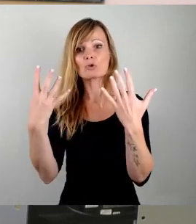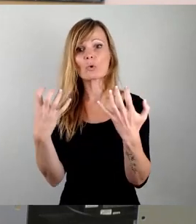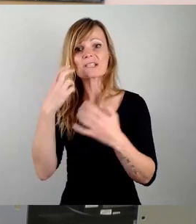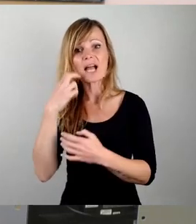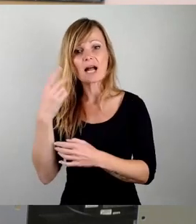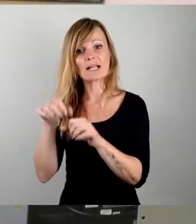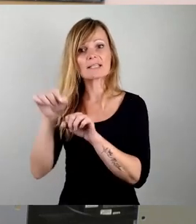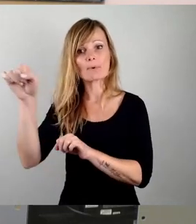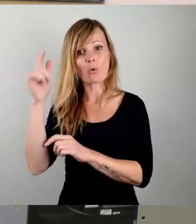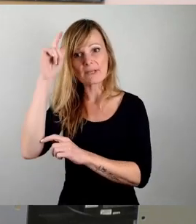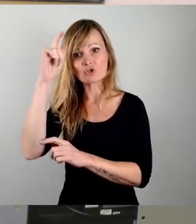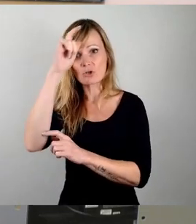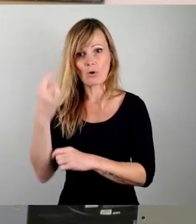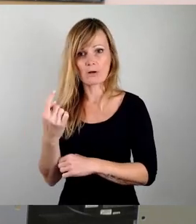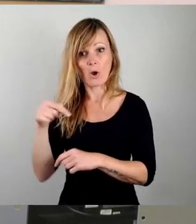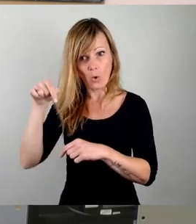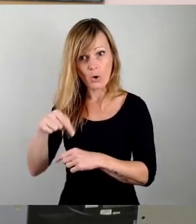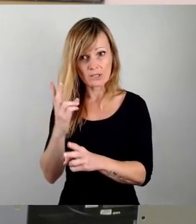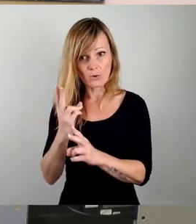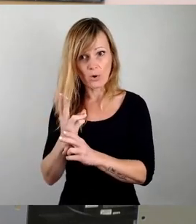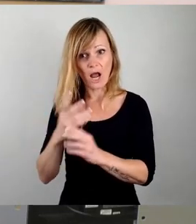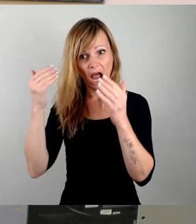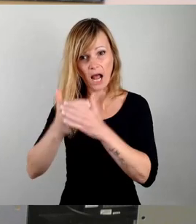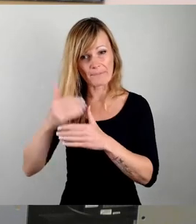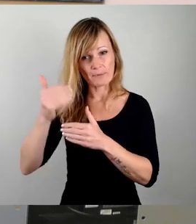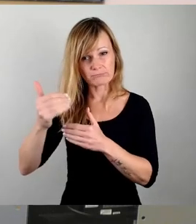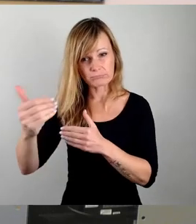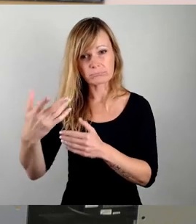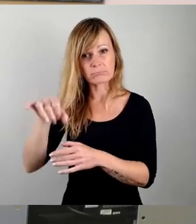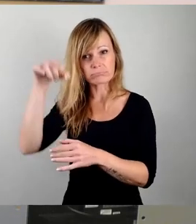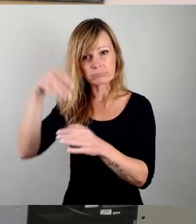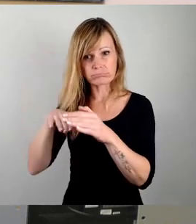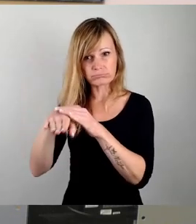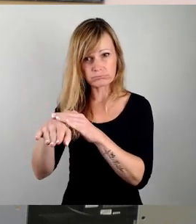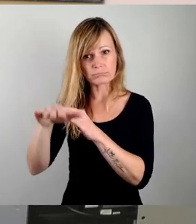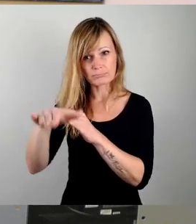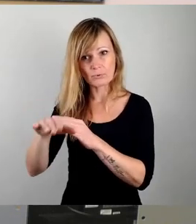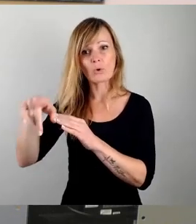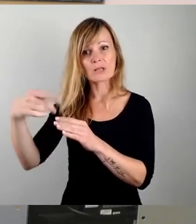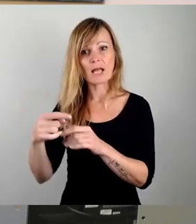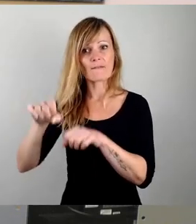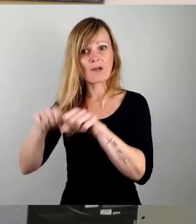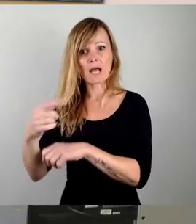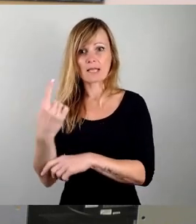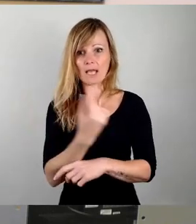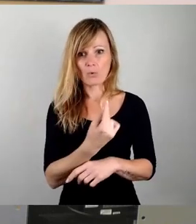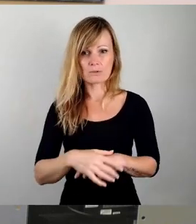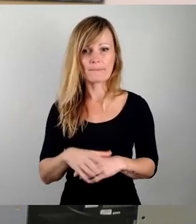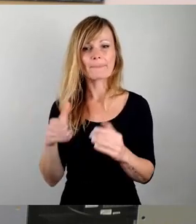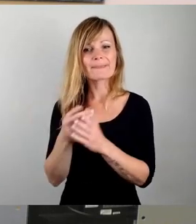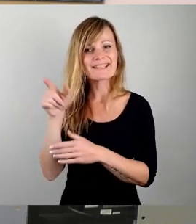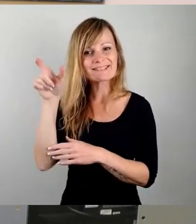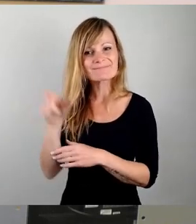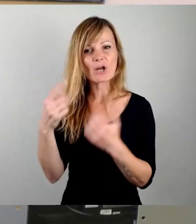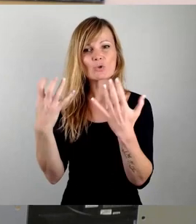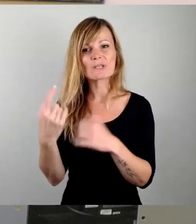auch heute noch jeden Abend sein Auto in seine Garage fährt und anschließend mit dem Fahrrad nach Hause. Übrigens, dieser 90-Jährige hat vor